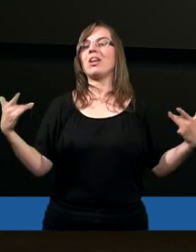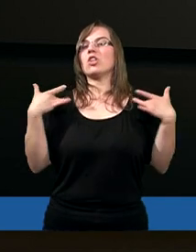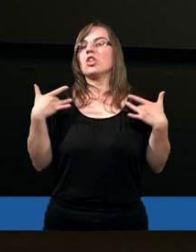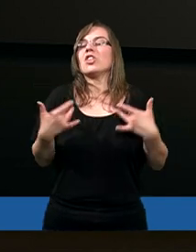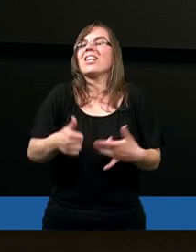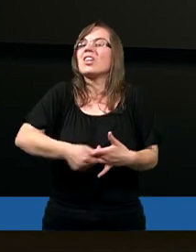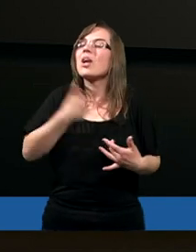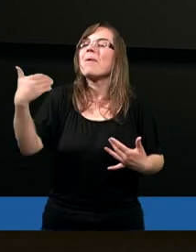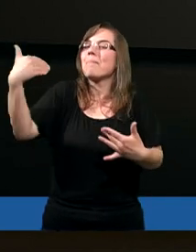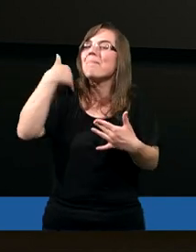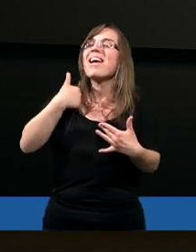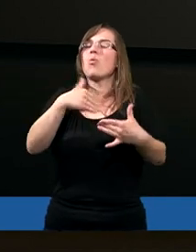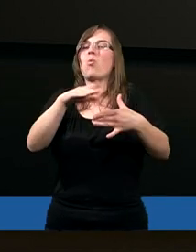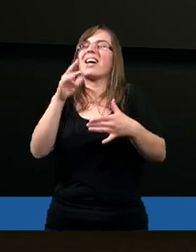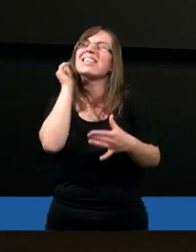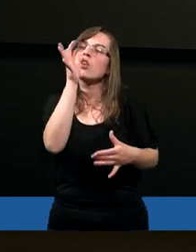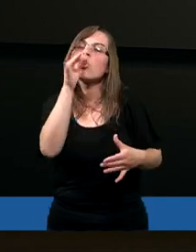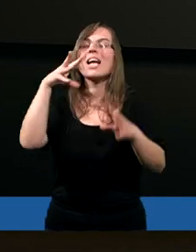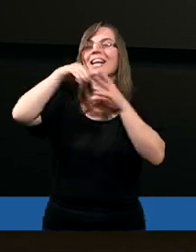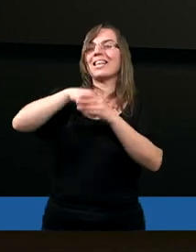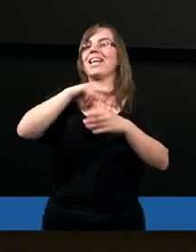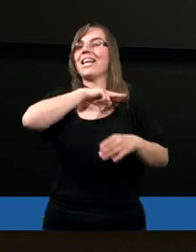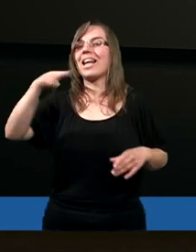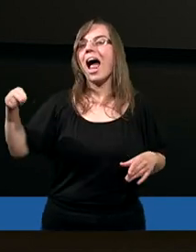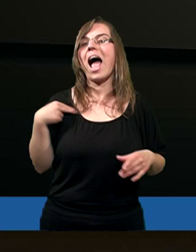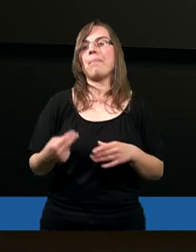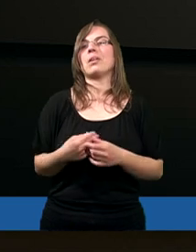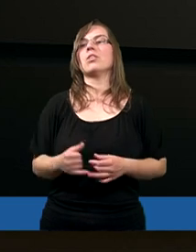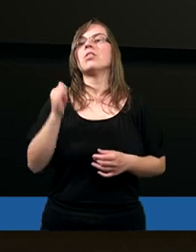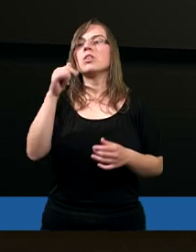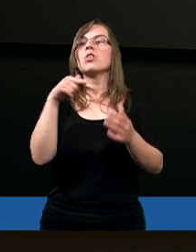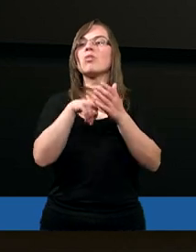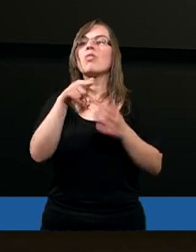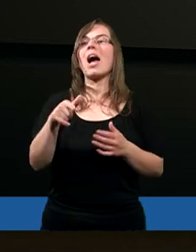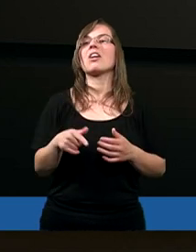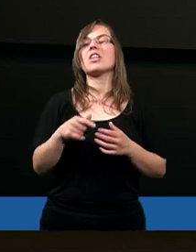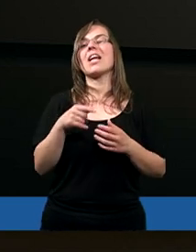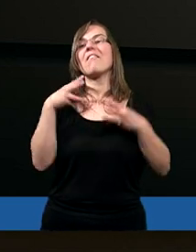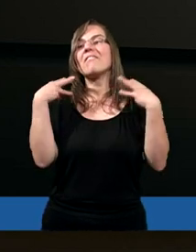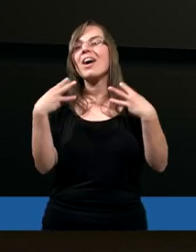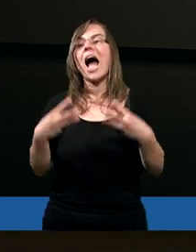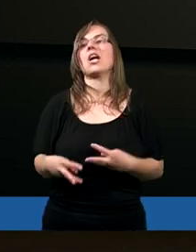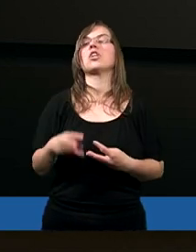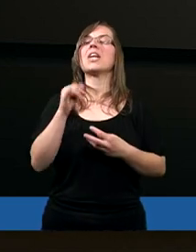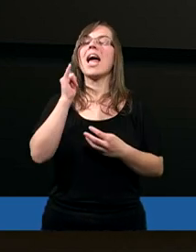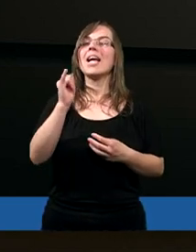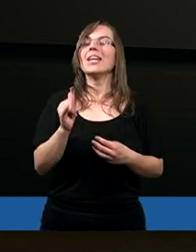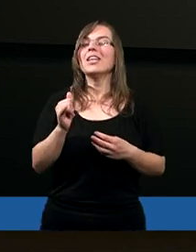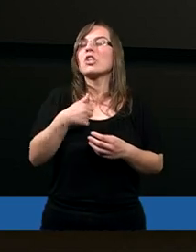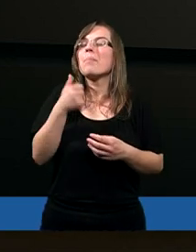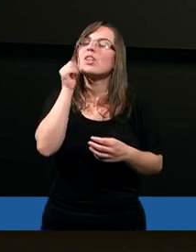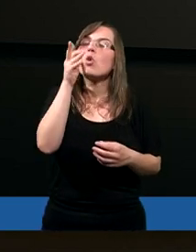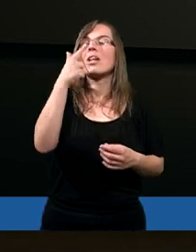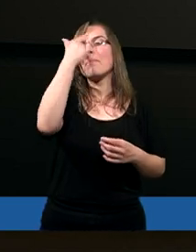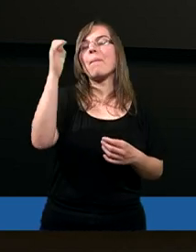przemawia do mnie osobiście, prawda, kiedy jesteśmy kierowani przez Ducha Świętego, więc to jest niesamowicie istotne, chociaż, jak mówiłem wcześniej, też to nie do końca